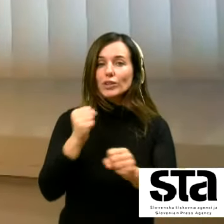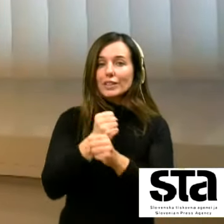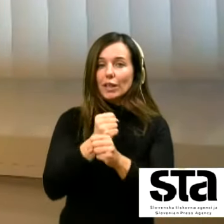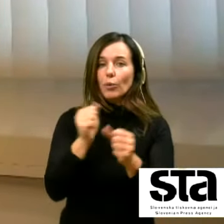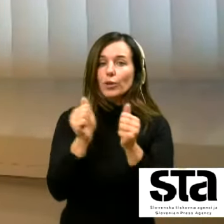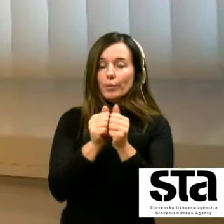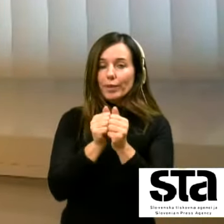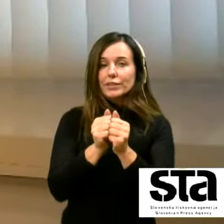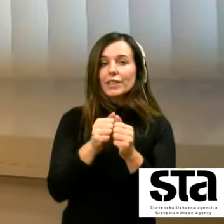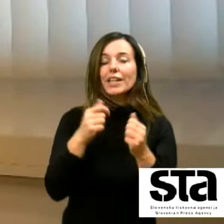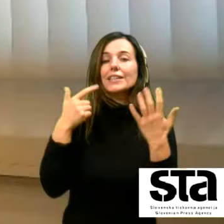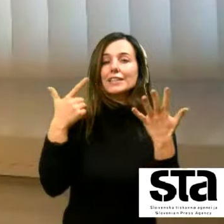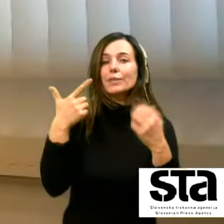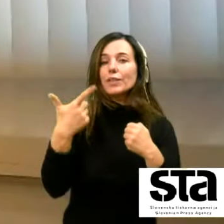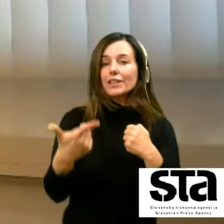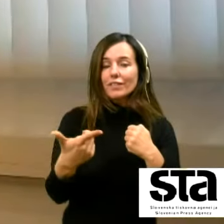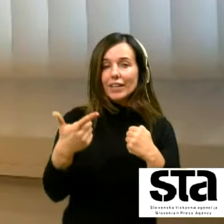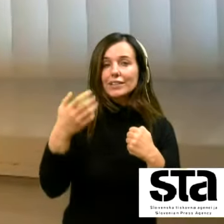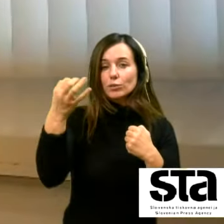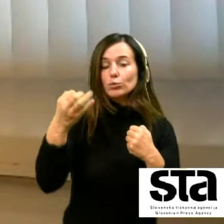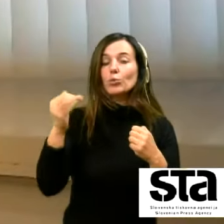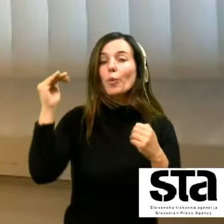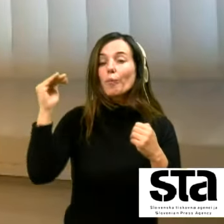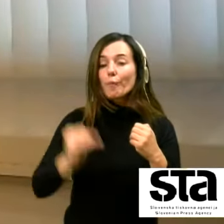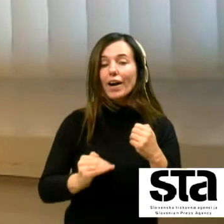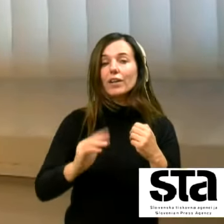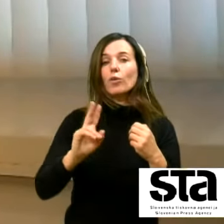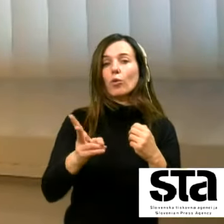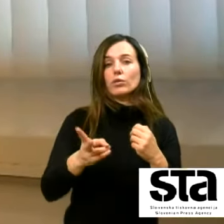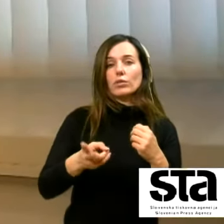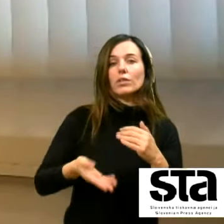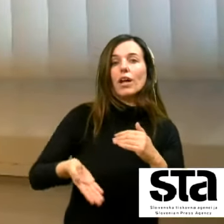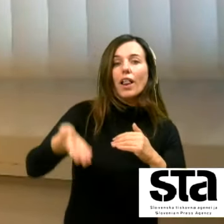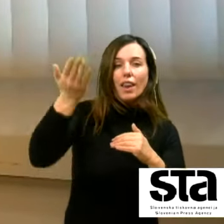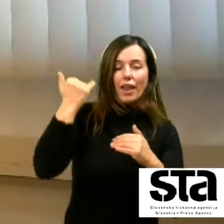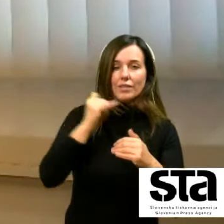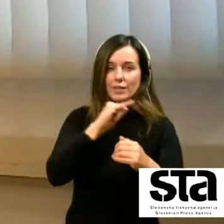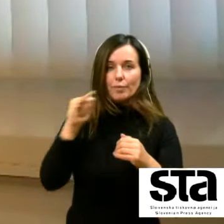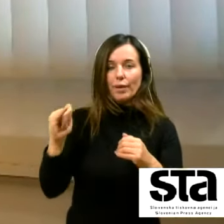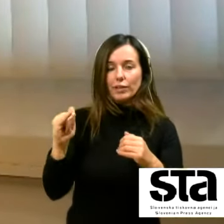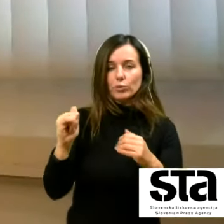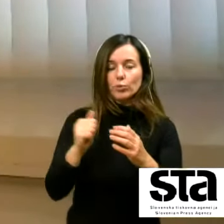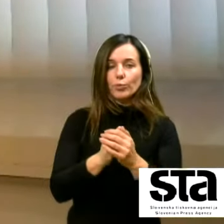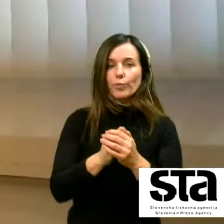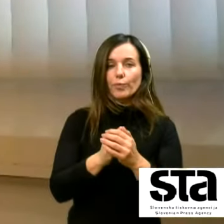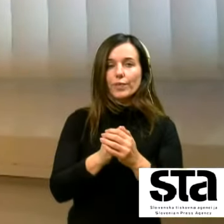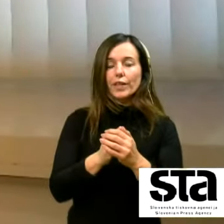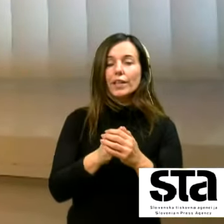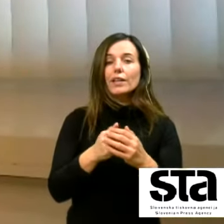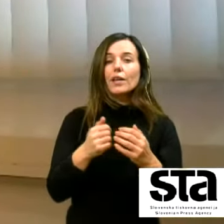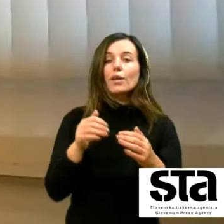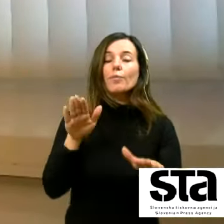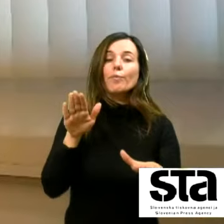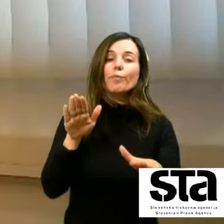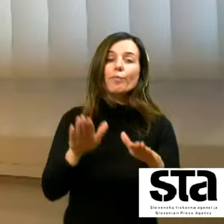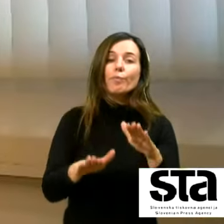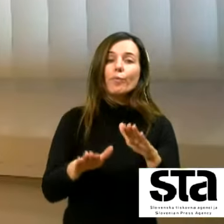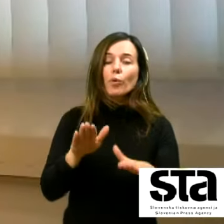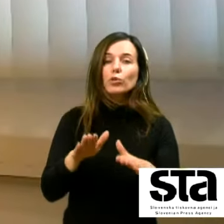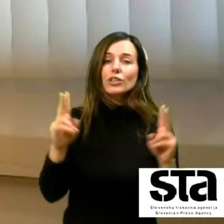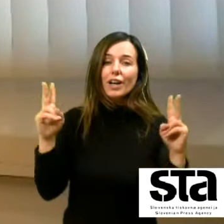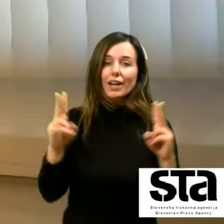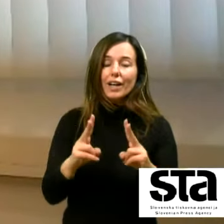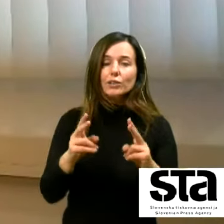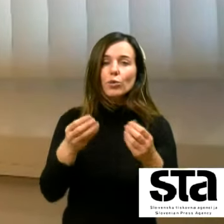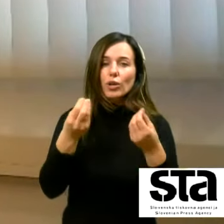pa predstavlja 27,2 odstotka manj kot v obdobju boljanske mene zdaj mogoče bi v